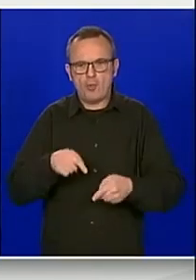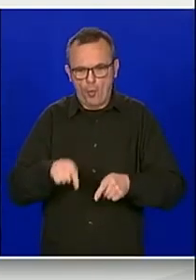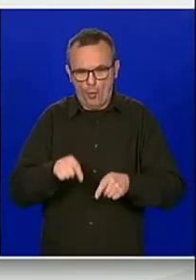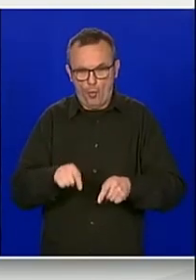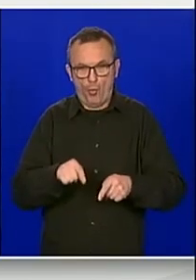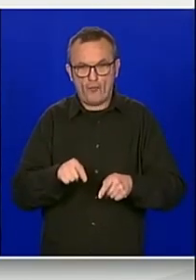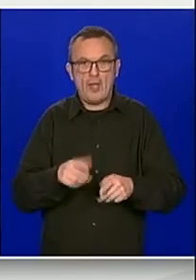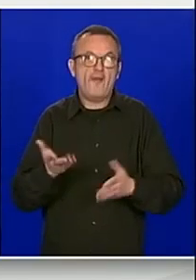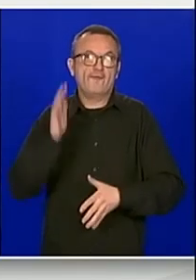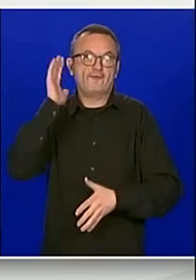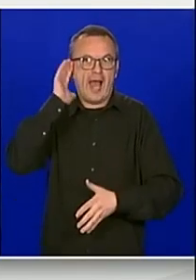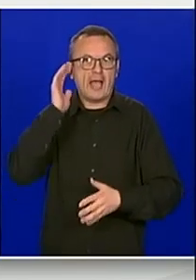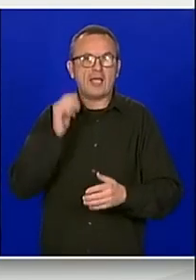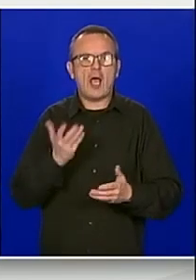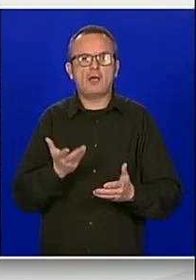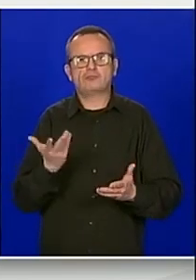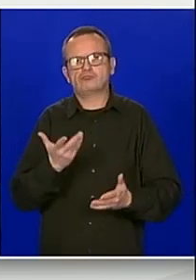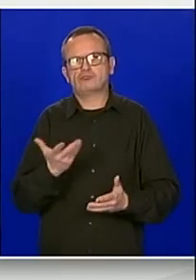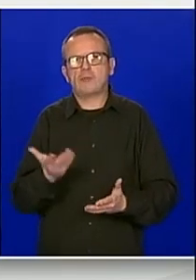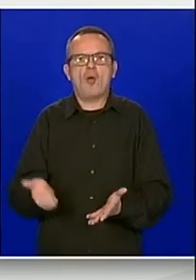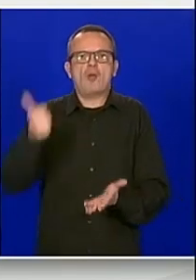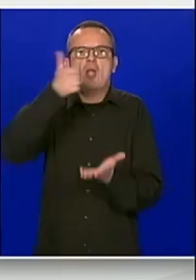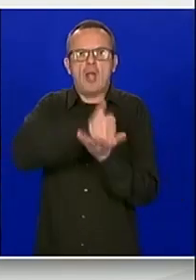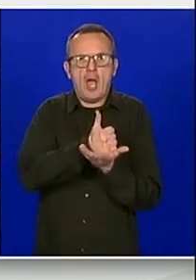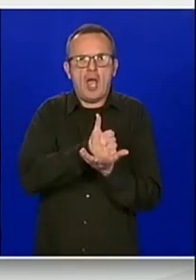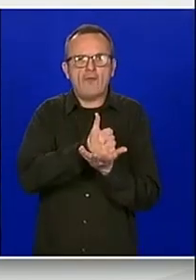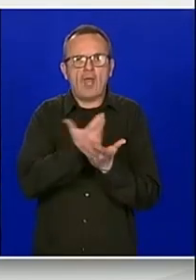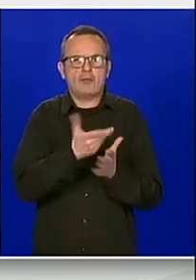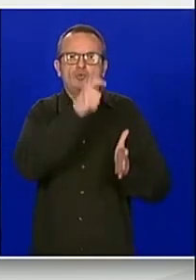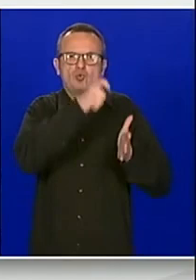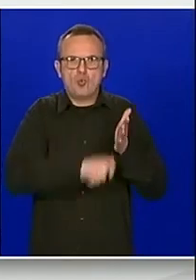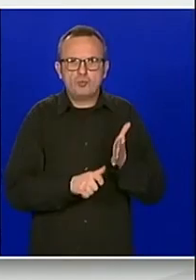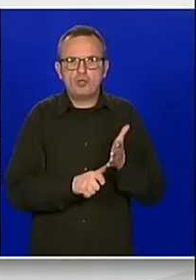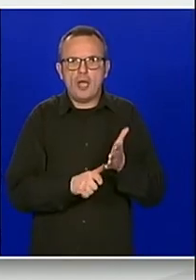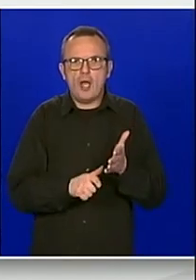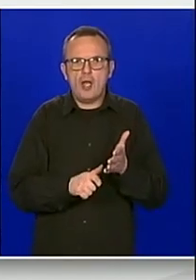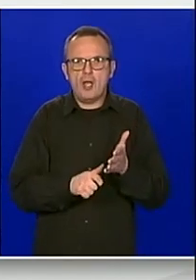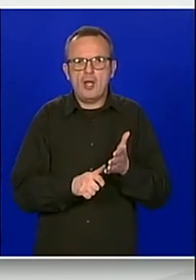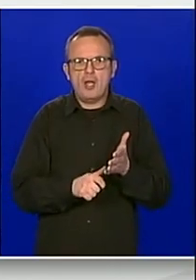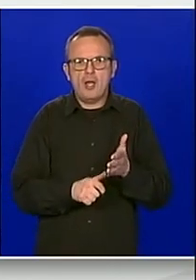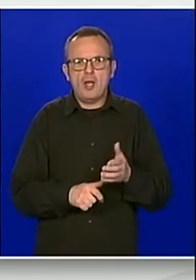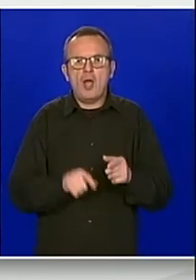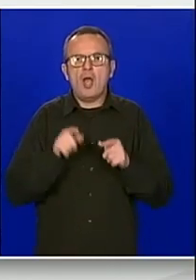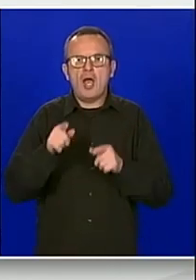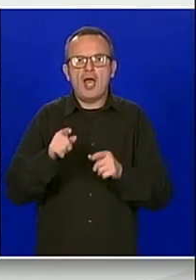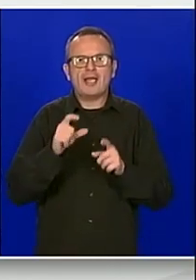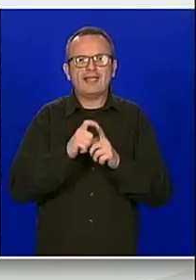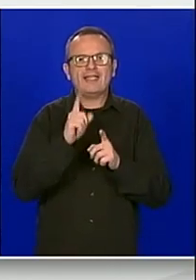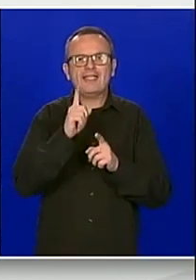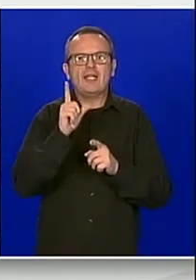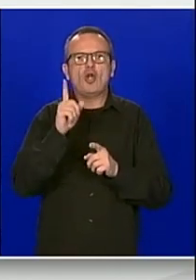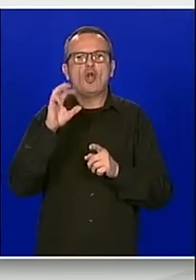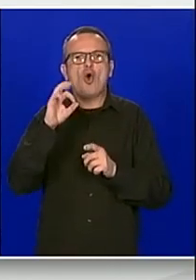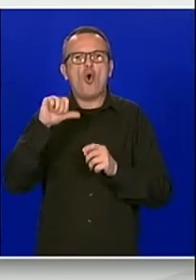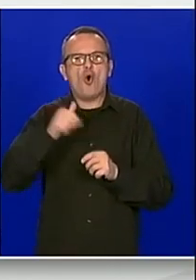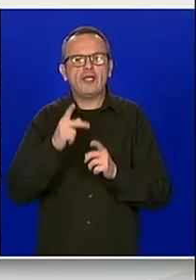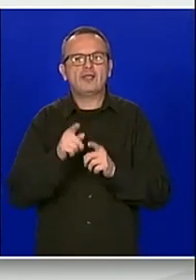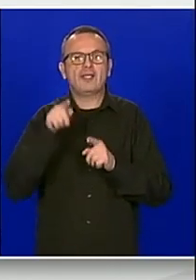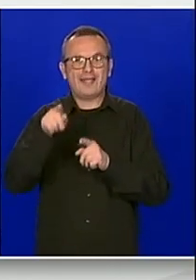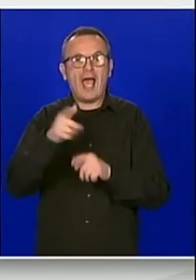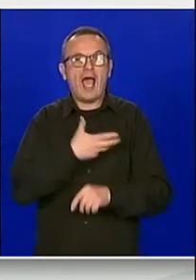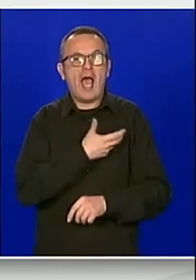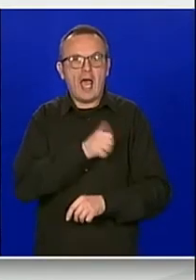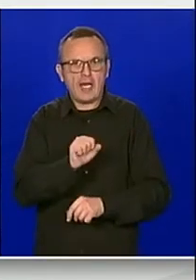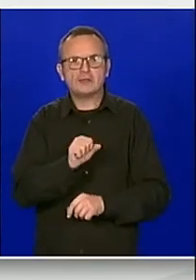odnosno da vlada kao glavna skupština da odluku da se DILOIT imeno je kao revizorsko društvo za